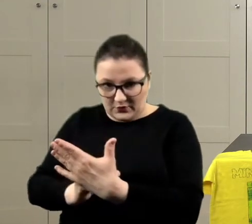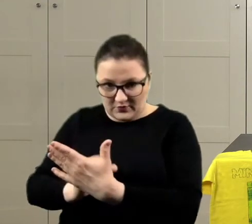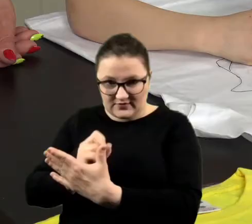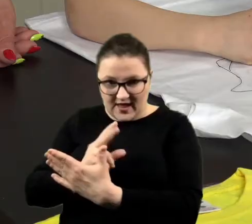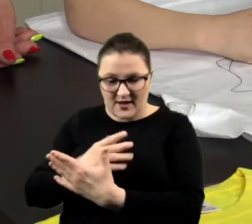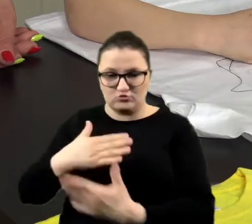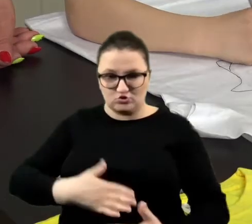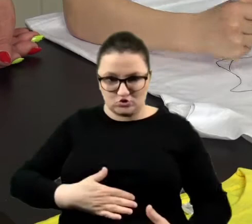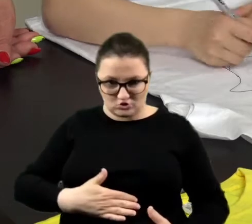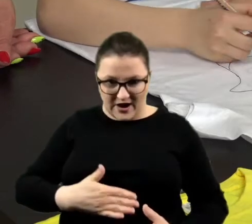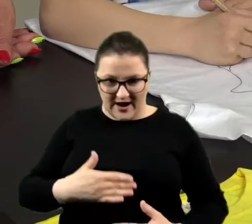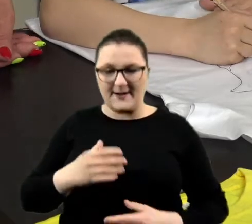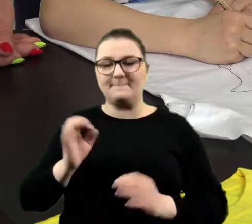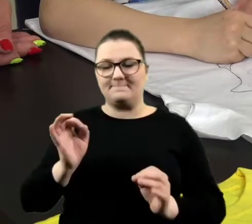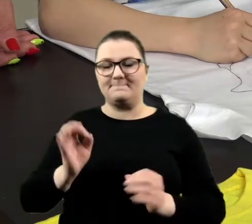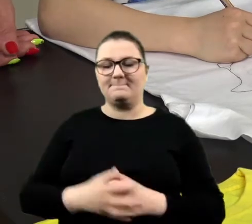Brzuszek motylka.